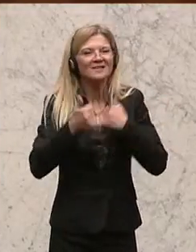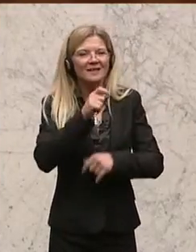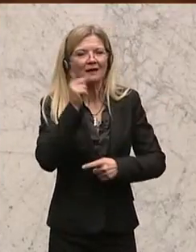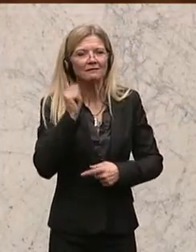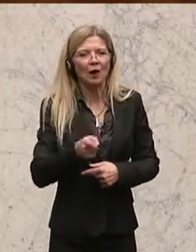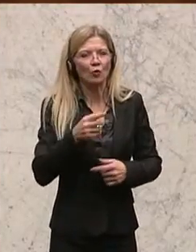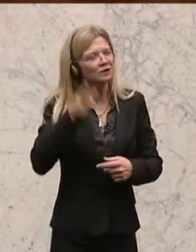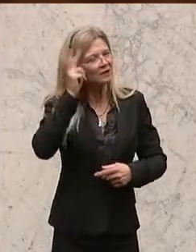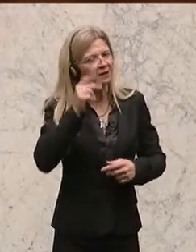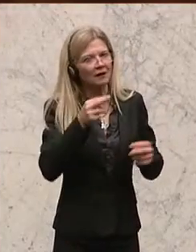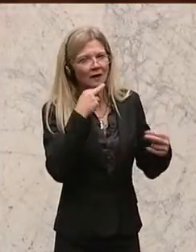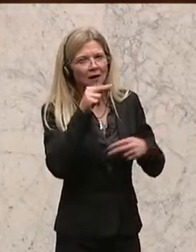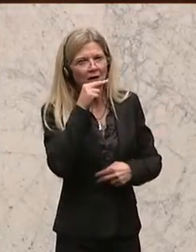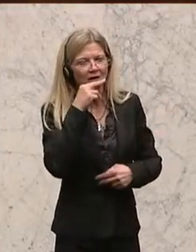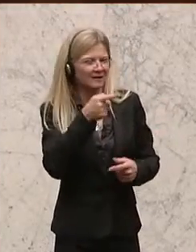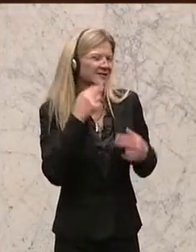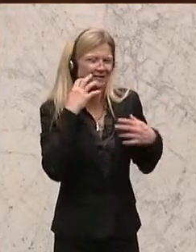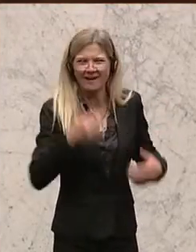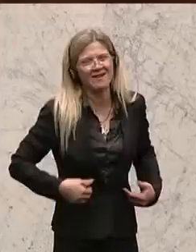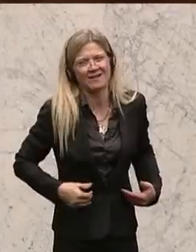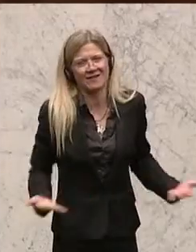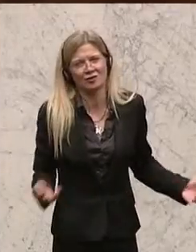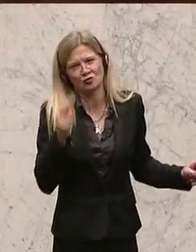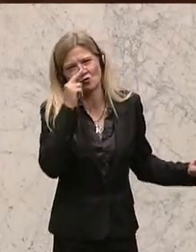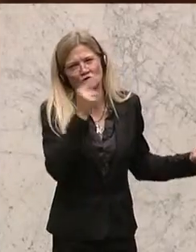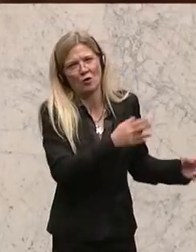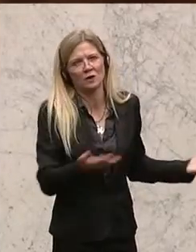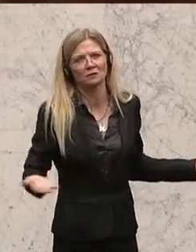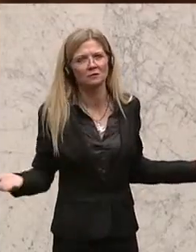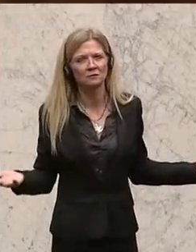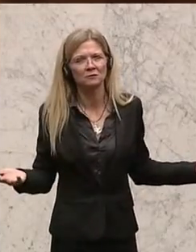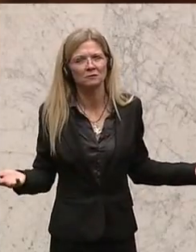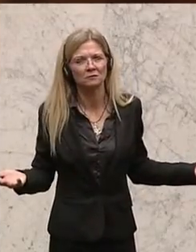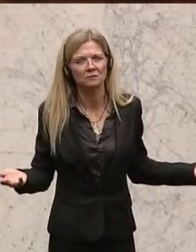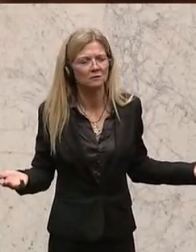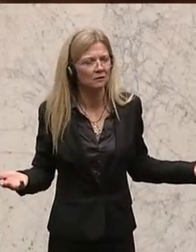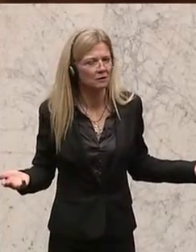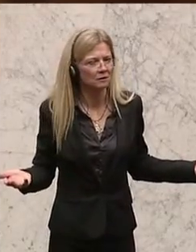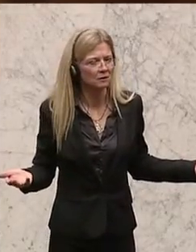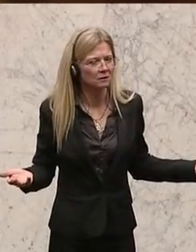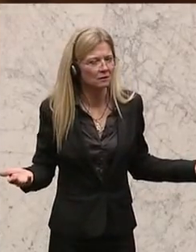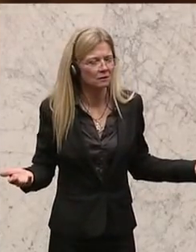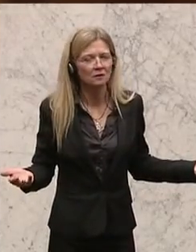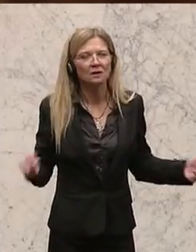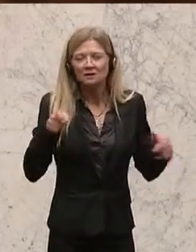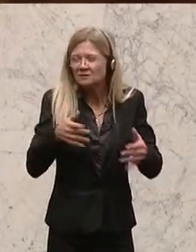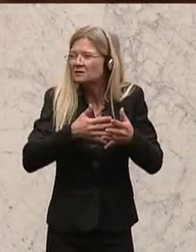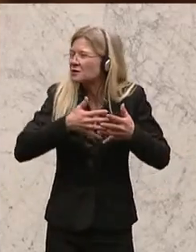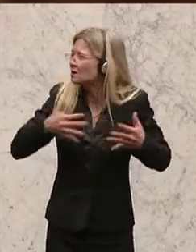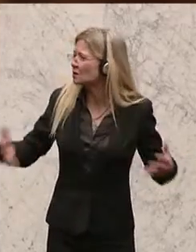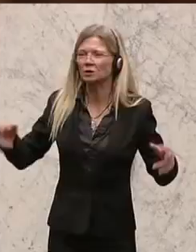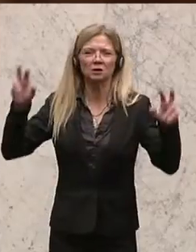lächerlich. Ein lächerlicher Zugang ist so zu sehen. Nämlich die Wahrheit ist, bei derartig großen Thema